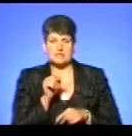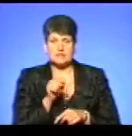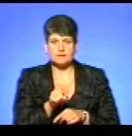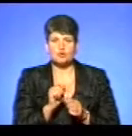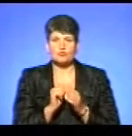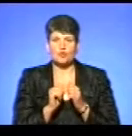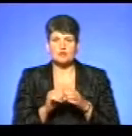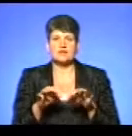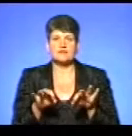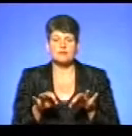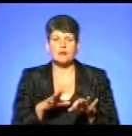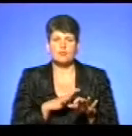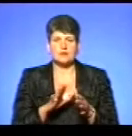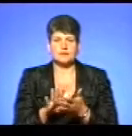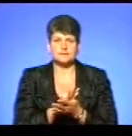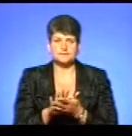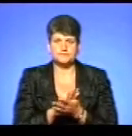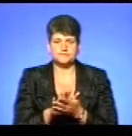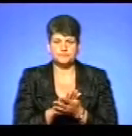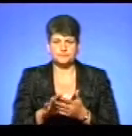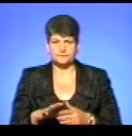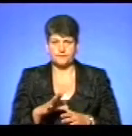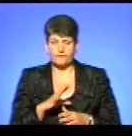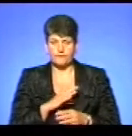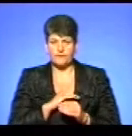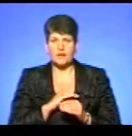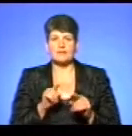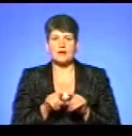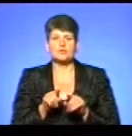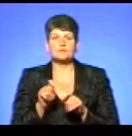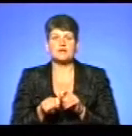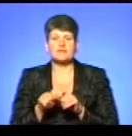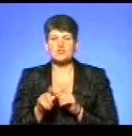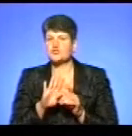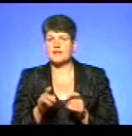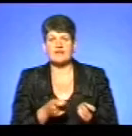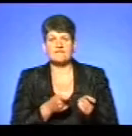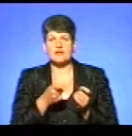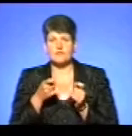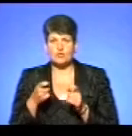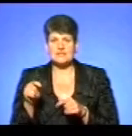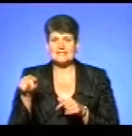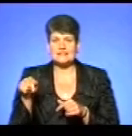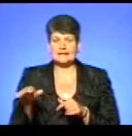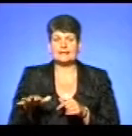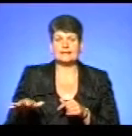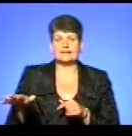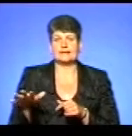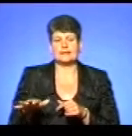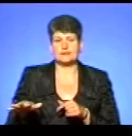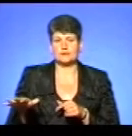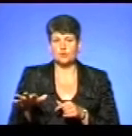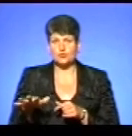аби кожна автівка була ретельно продезінфікована. А також перевіряють, чи не вивозять із зараженої африканським вірусом